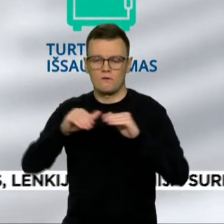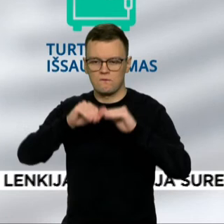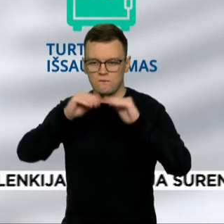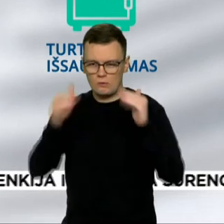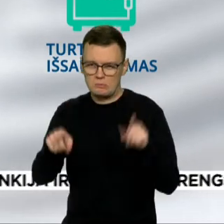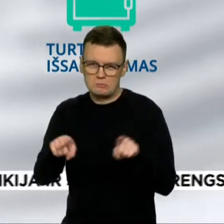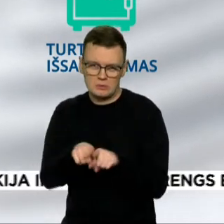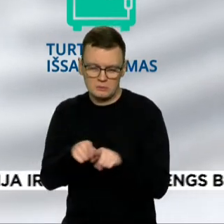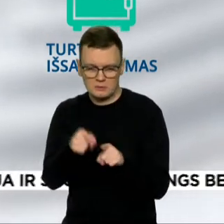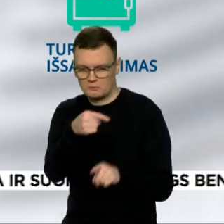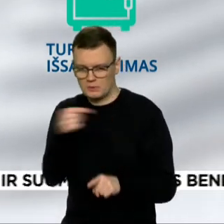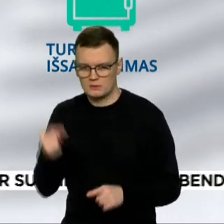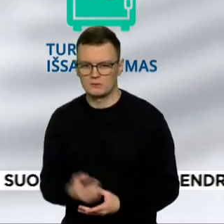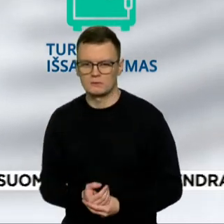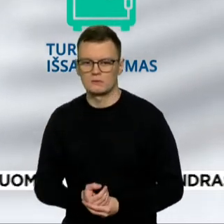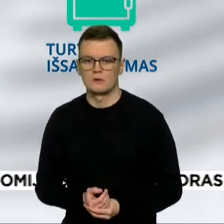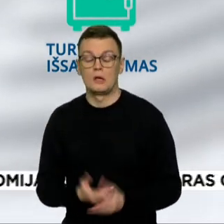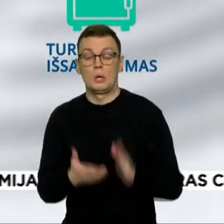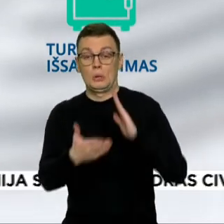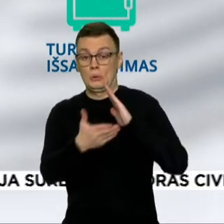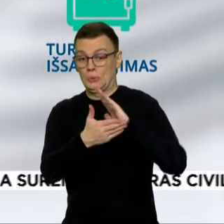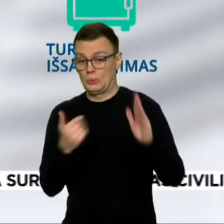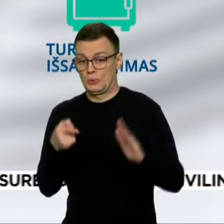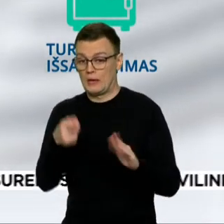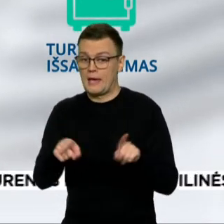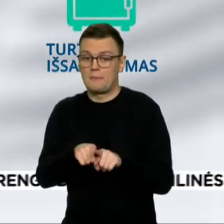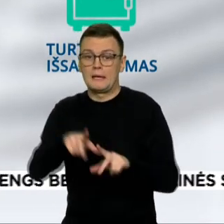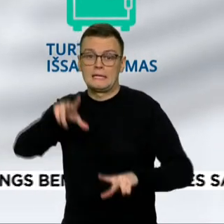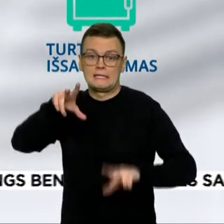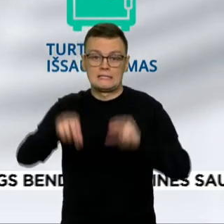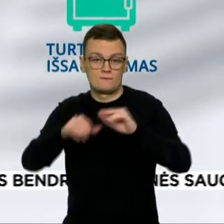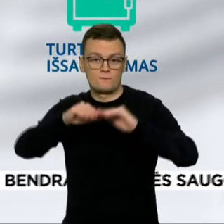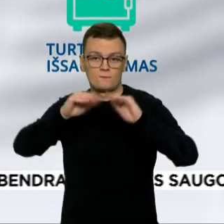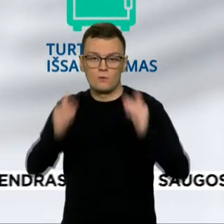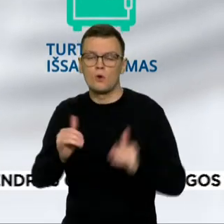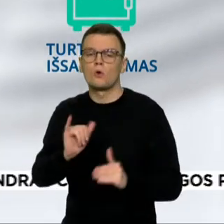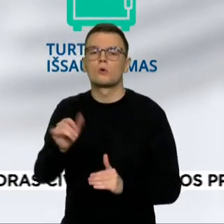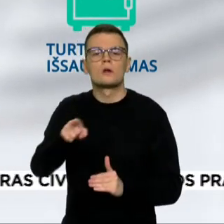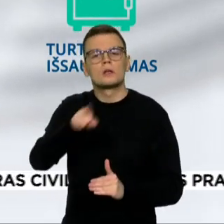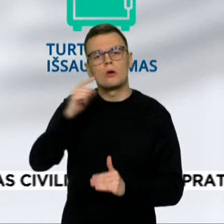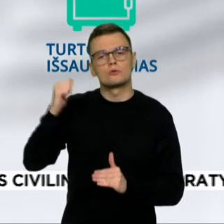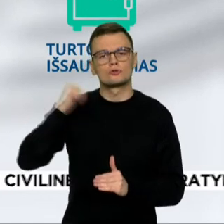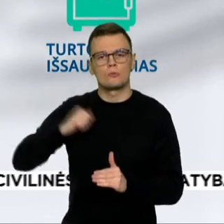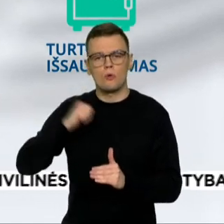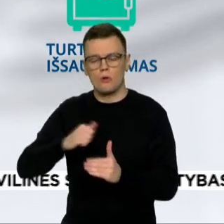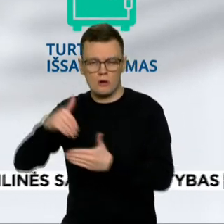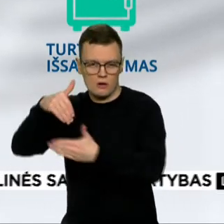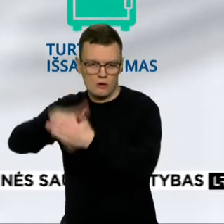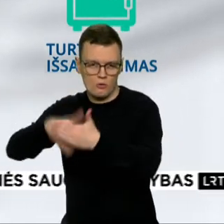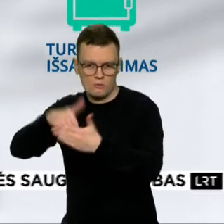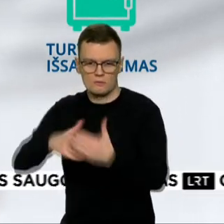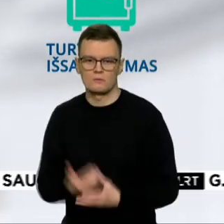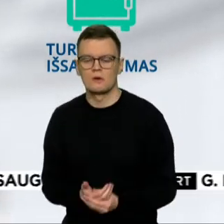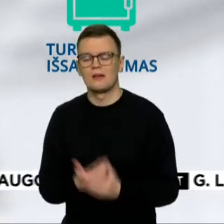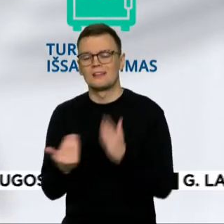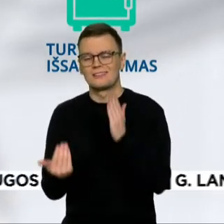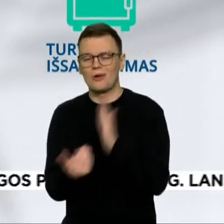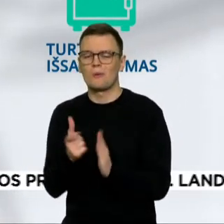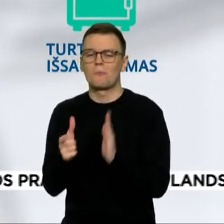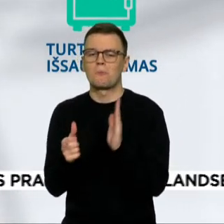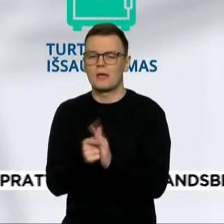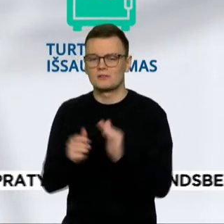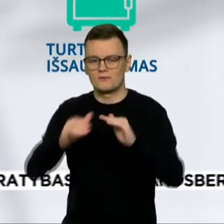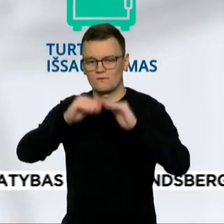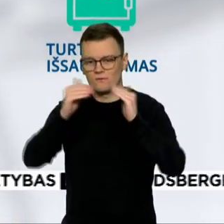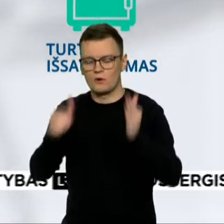susitraukė jie beveik tie, kiek rizikingiausi fondai, kur kaupia jauni žmonės. Ką tik pradėjusio veikti naujo pensijų fondų atstovą,